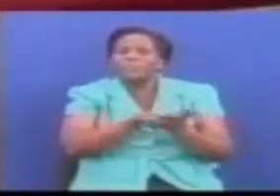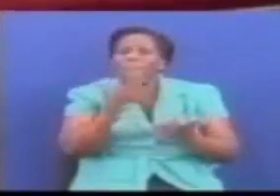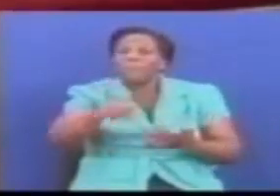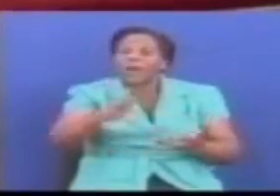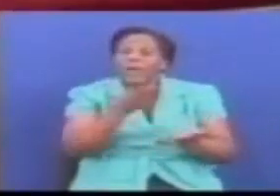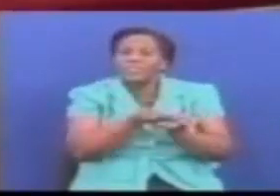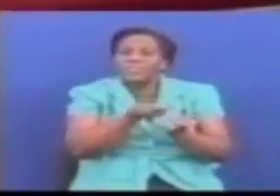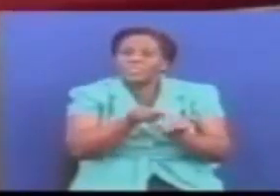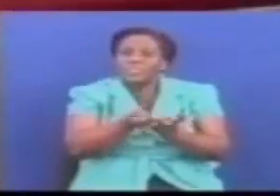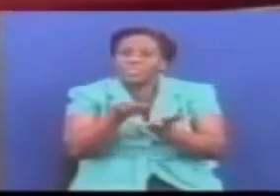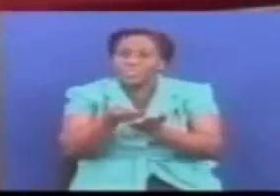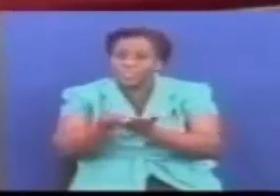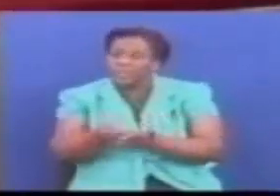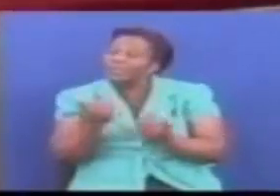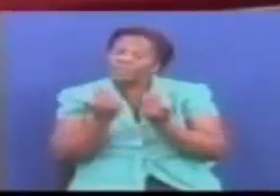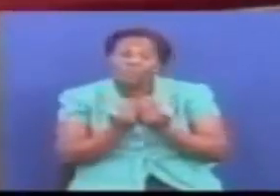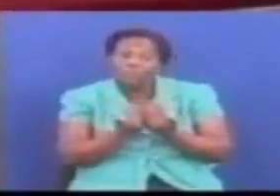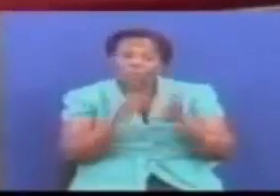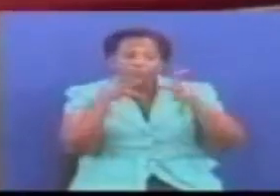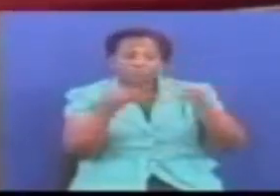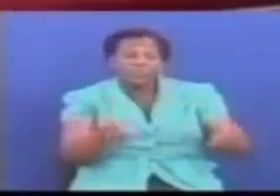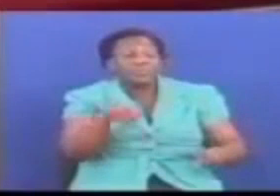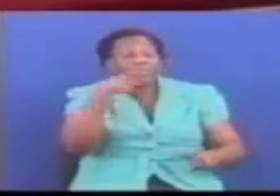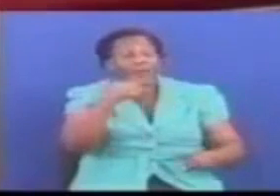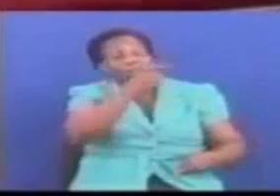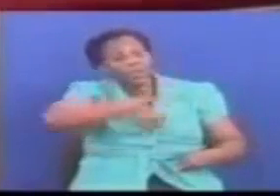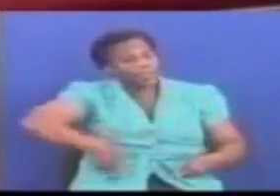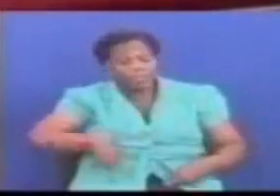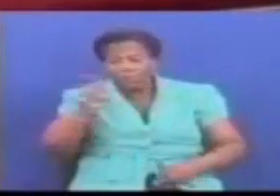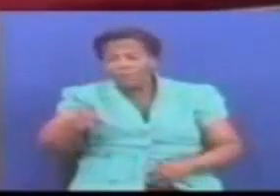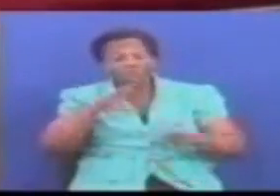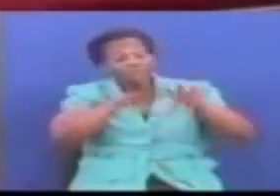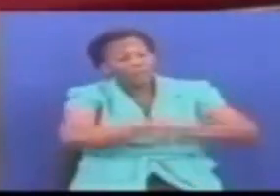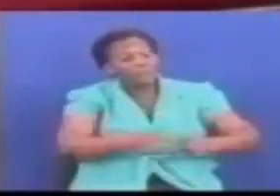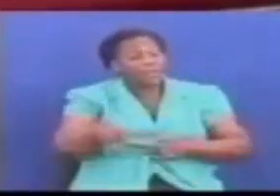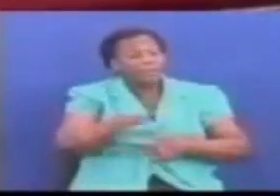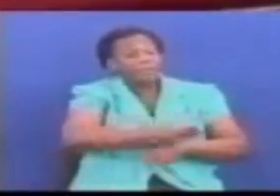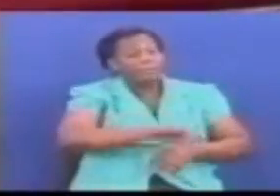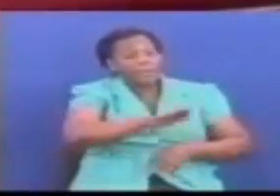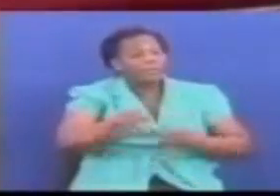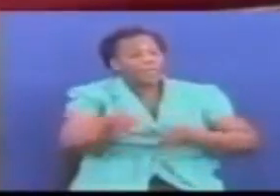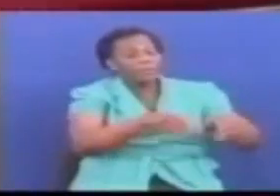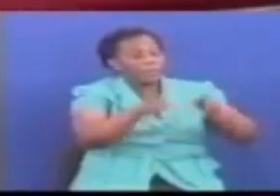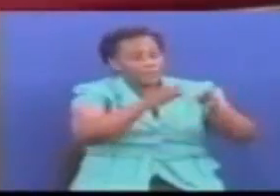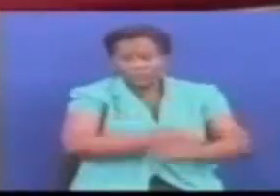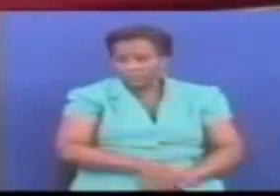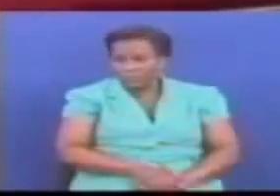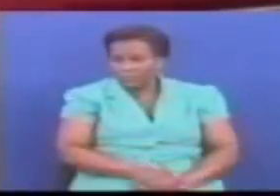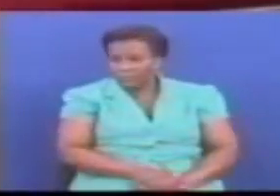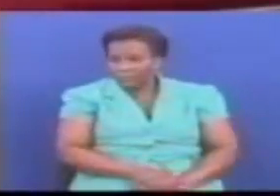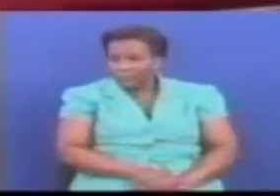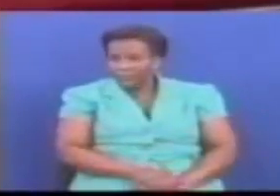insige kapotosha Wanainchi wakaenda kuvamia mayeneo ya mito na kuwanza kulima Na kauli ya lio ito wa mwishimabu ya raisu